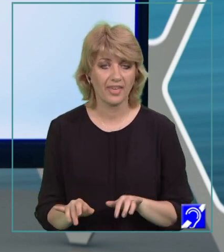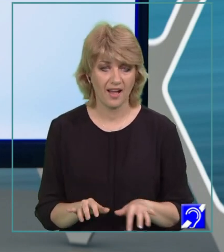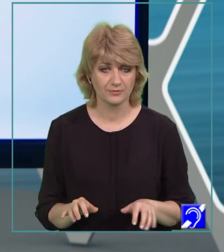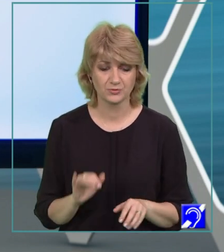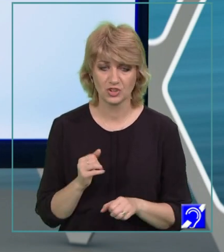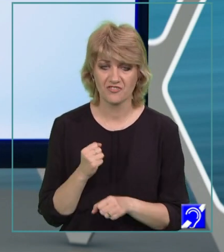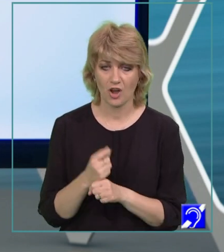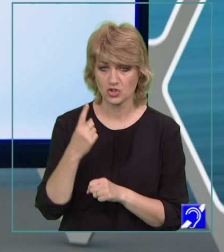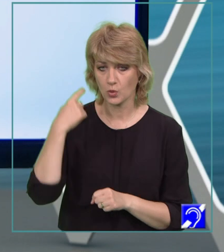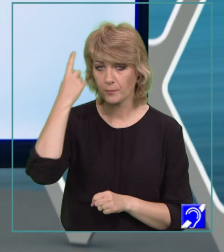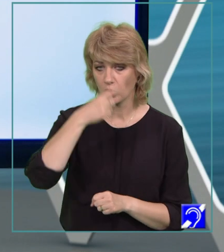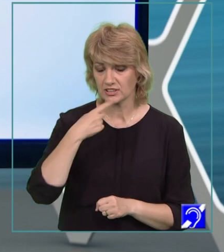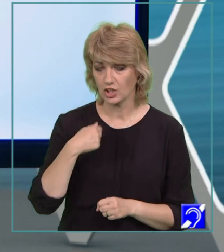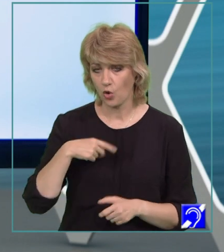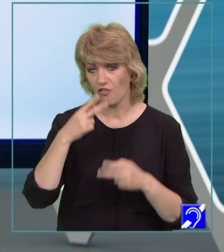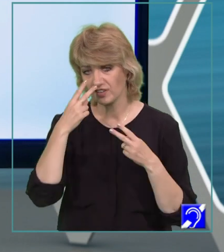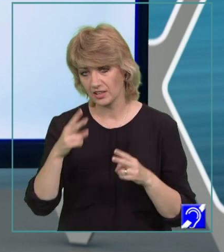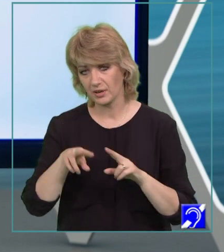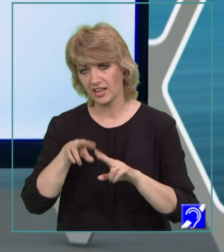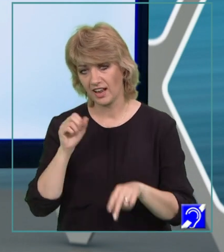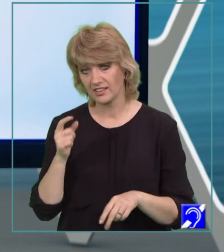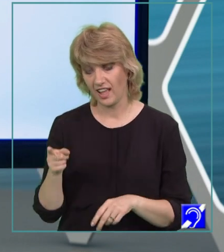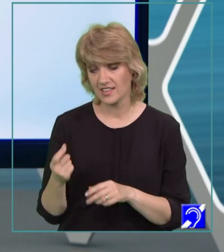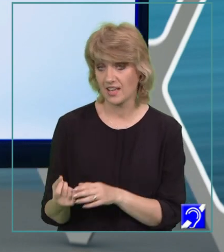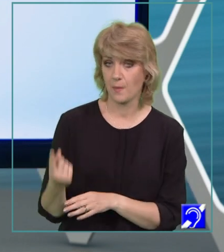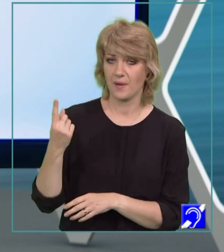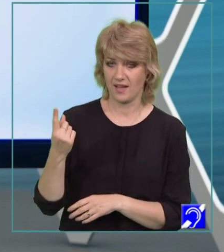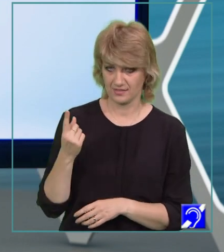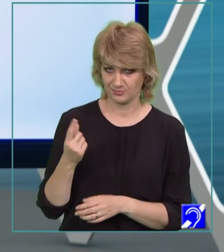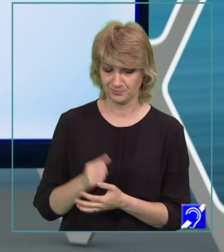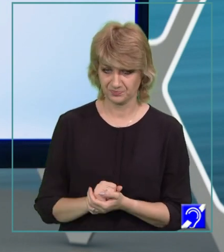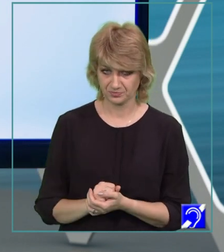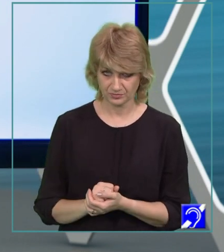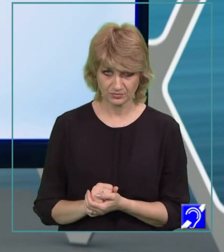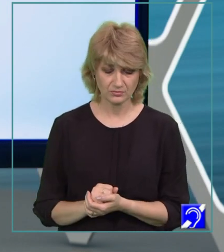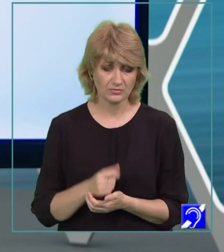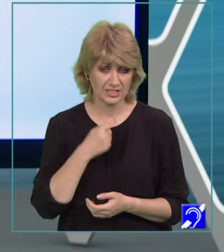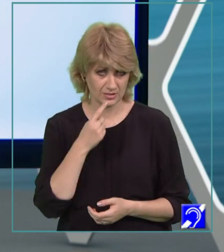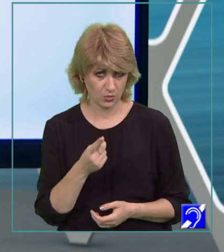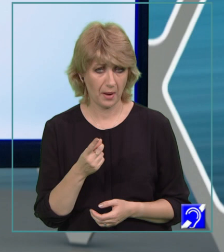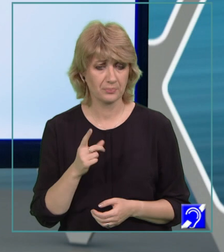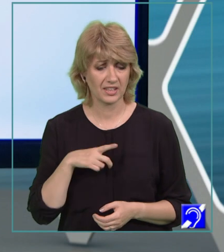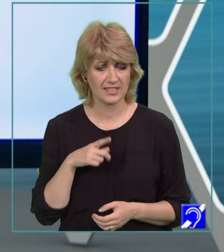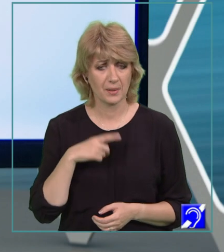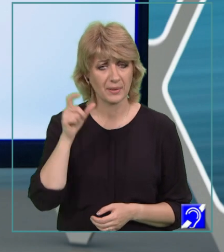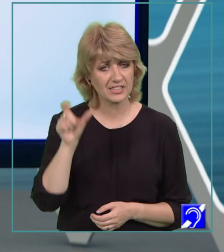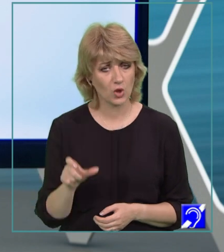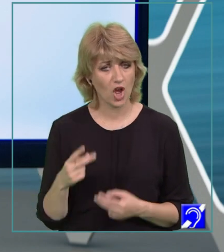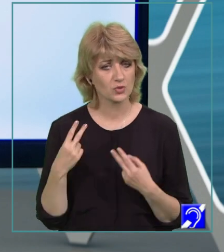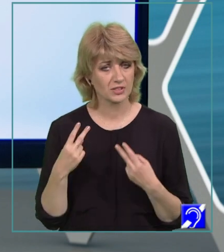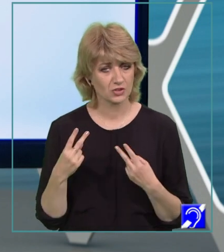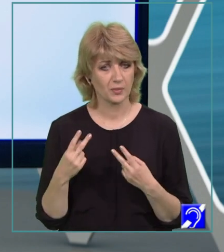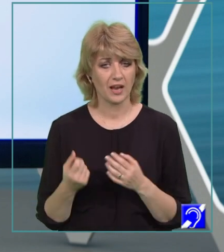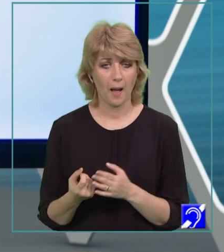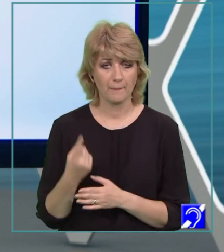deja un portret. Noi o vedem înainte ca ea să apară în acțiune. Deci, spuneam că este personaj principal, întrucât